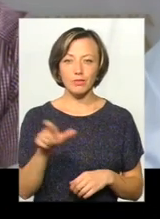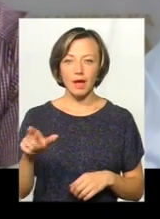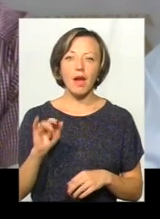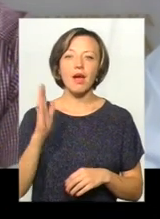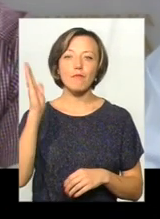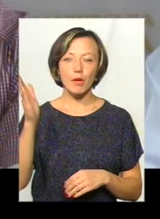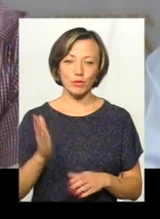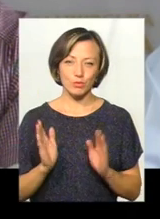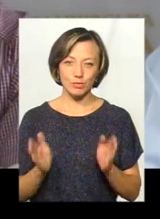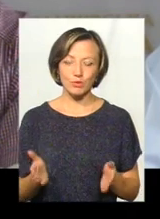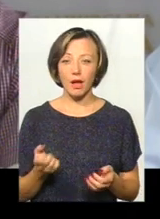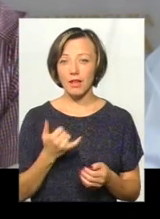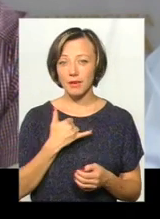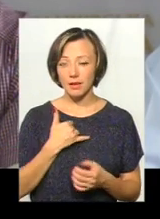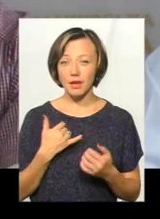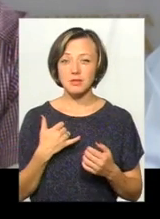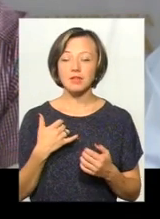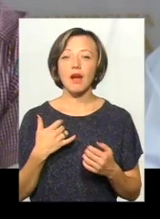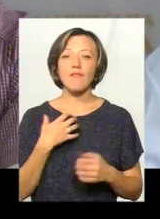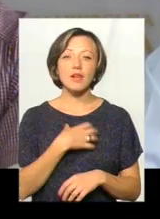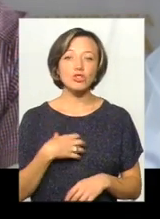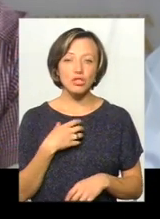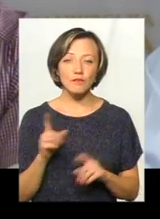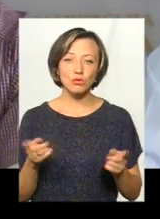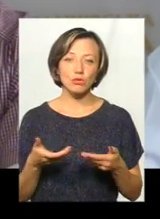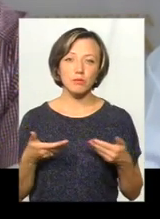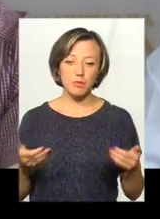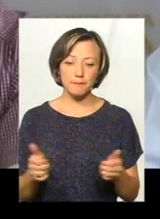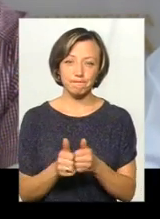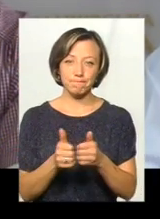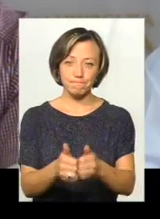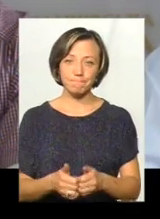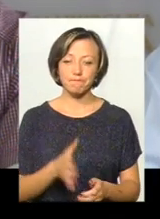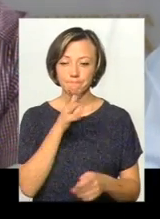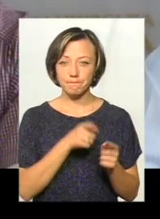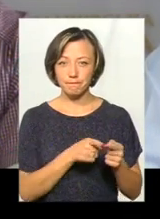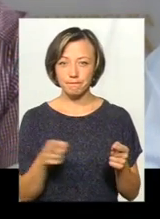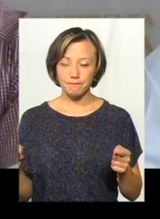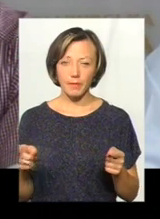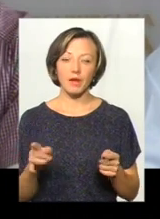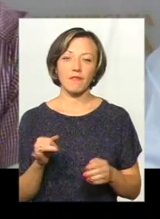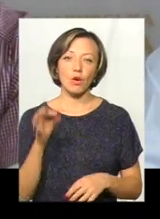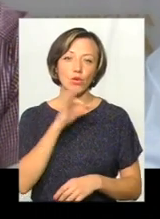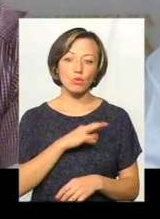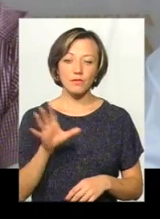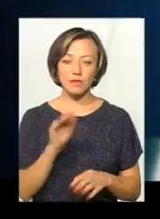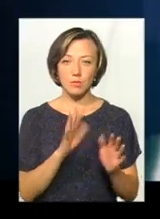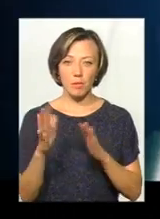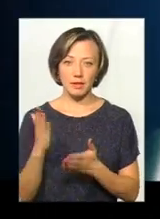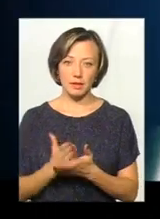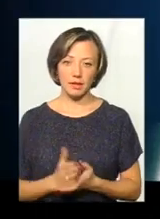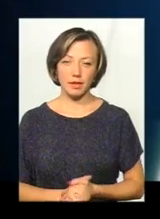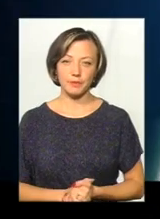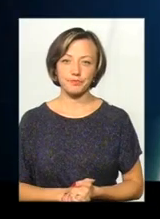в майбутньому. Але для нас важливо, щоб ми йшли в ногу часу і щоб ми використовували всі ті моменти, які є.